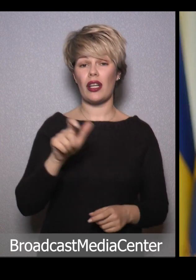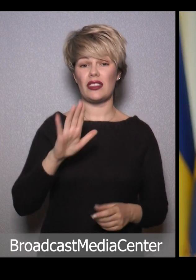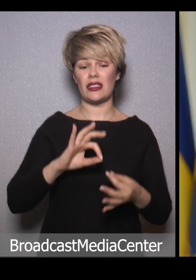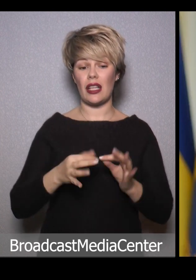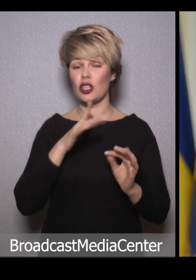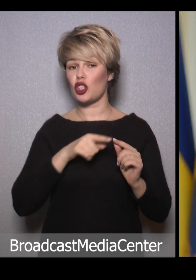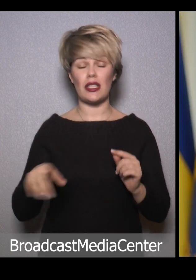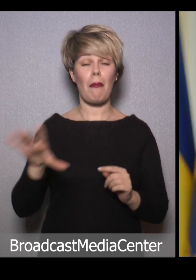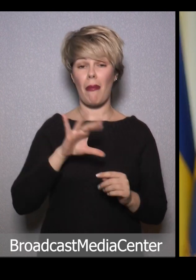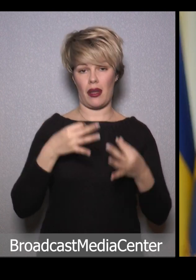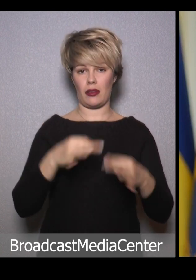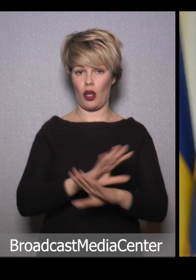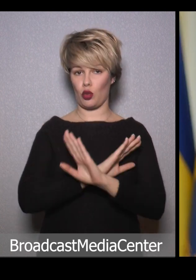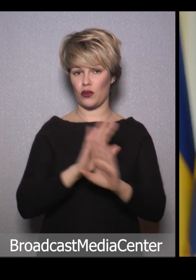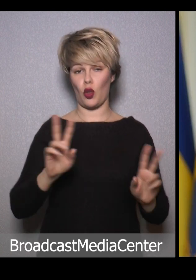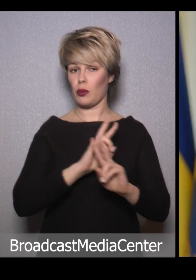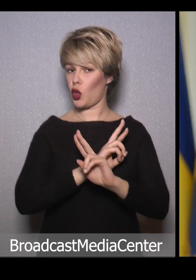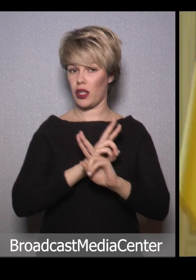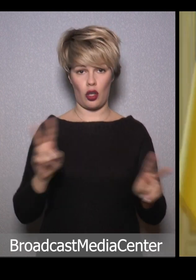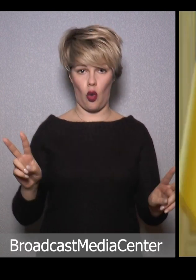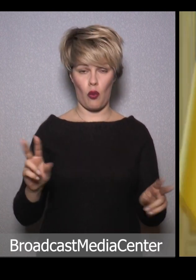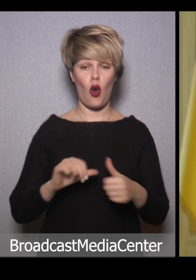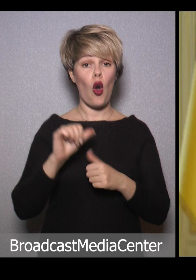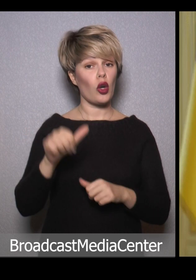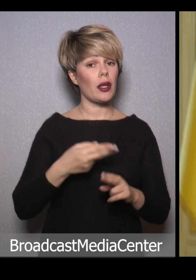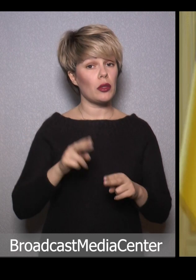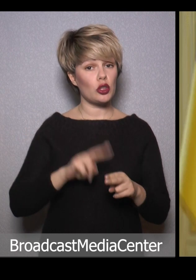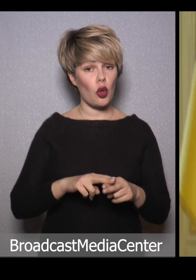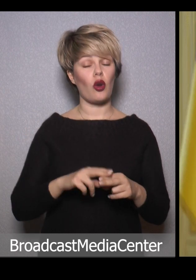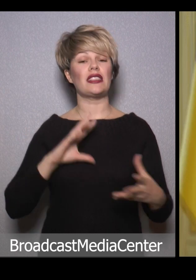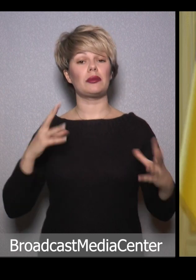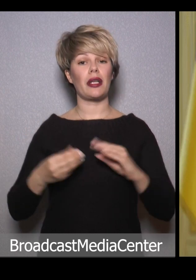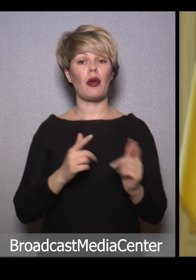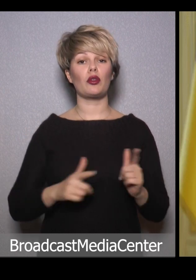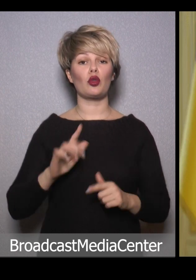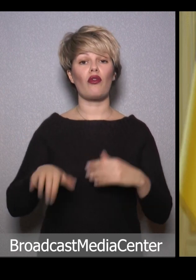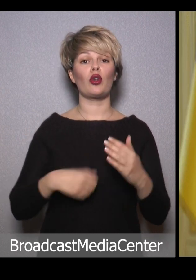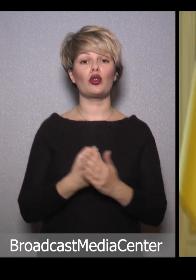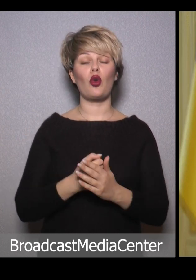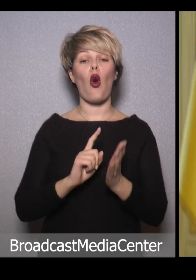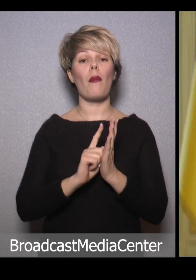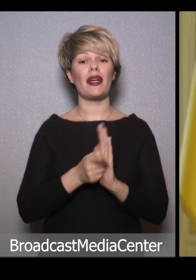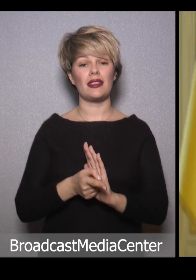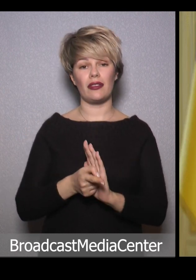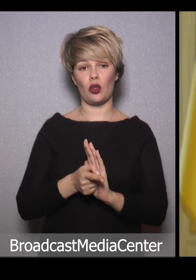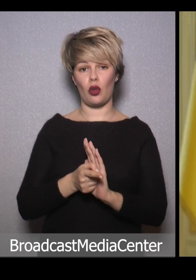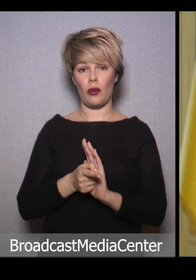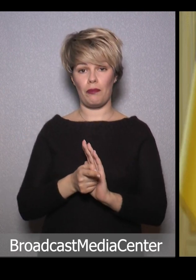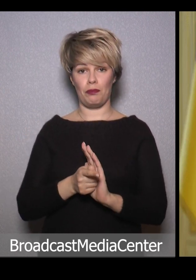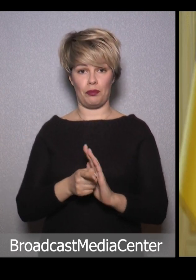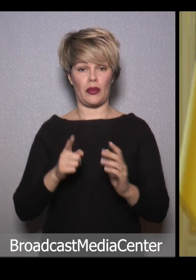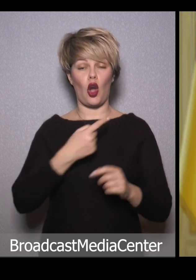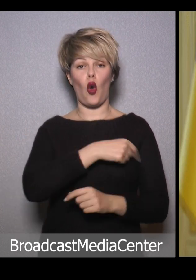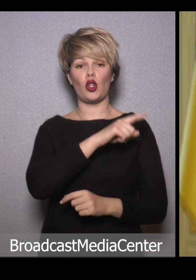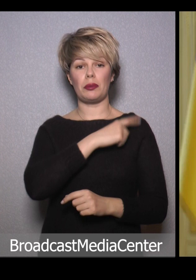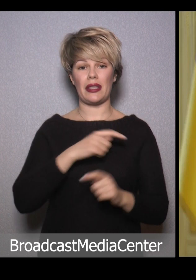складні часи ми не дозволимо нікому. Окрім цього, йде спільна підготовка до оперативного розгортання